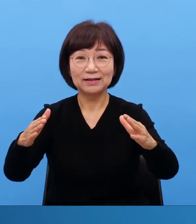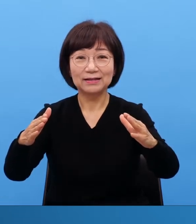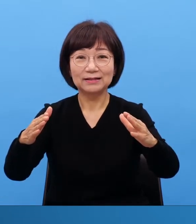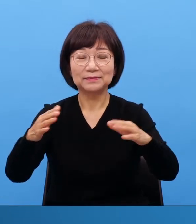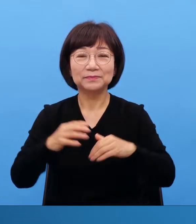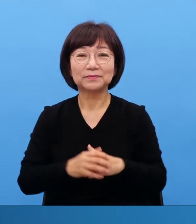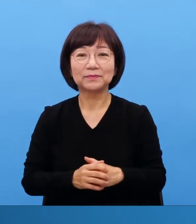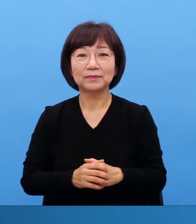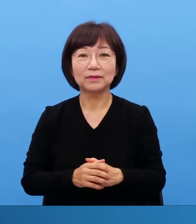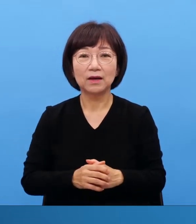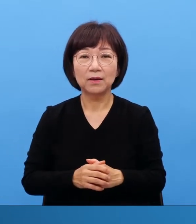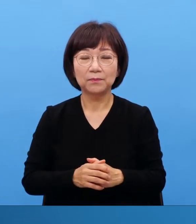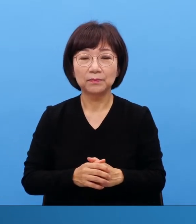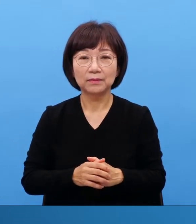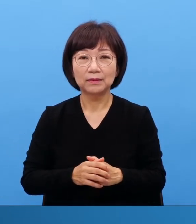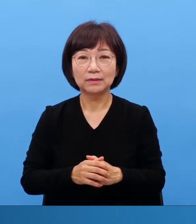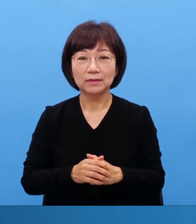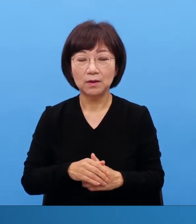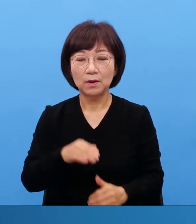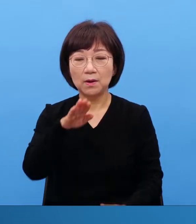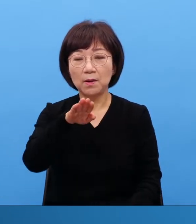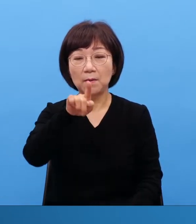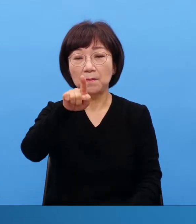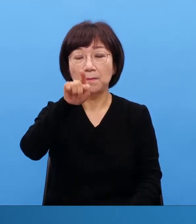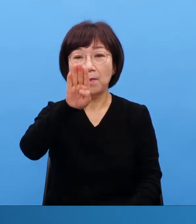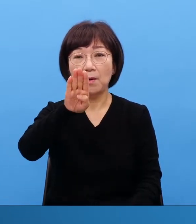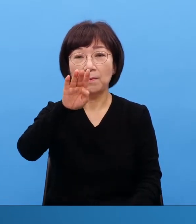메고 다니던 성막을 주로 얘기할 거예요